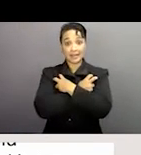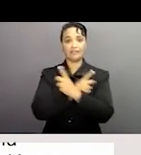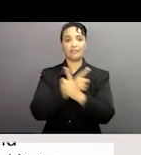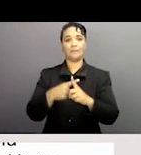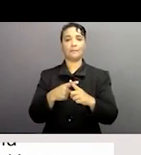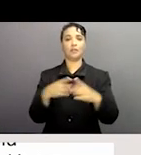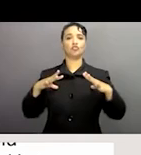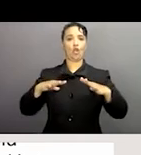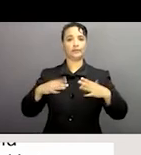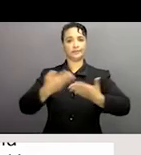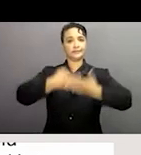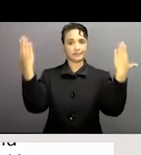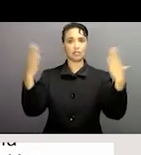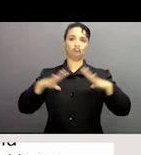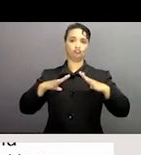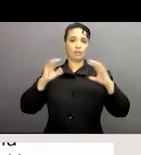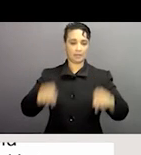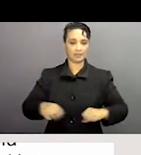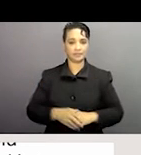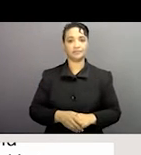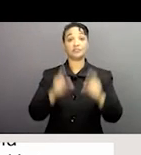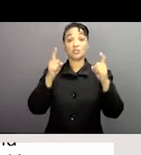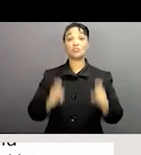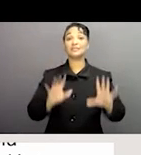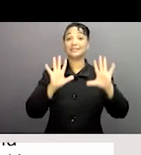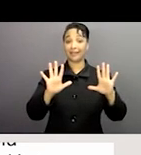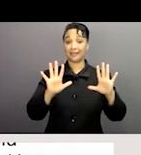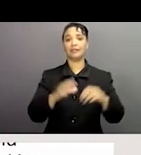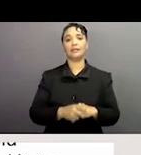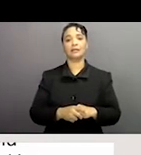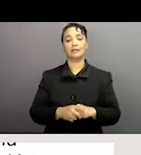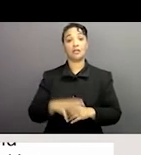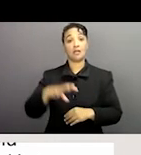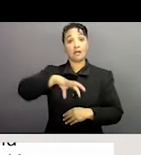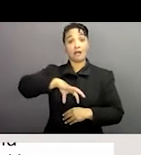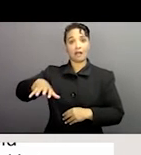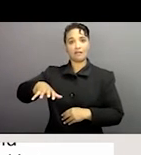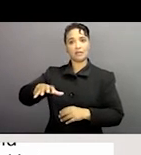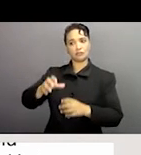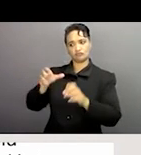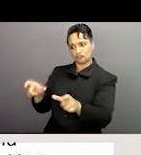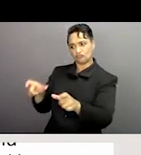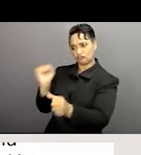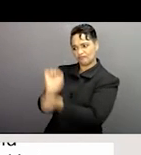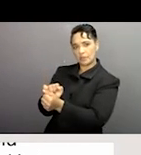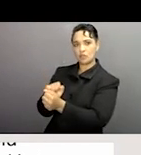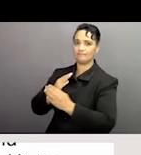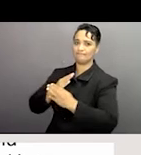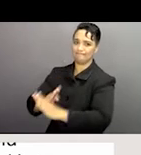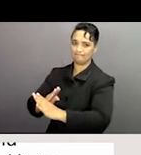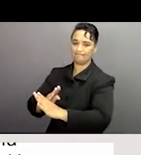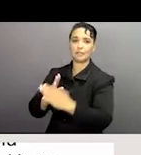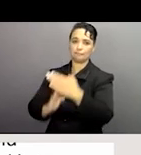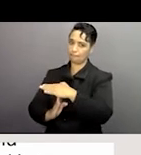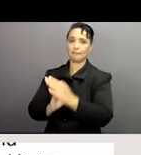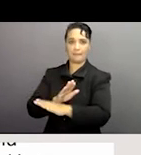congés aussi bien que d'autres points relatifs à des congés de maladie il va continuer à prévenir ce type d'esclavage